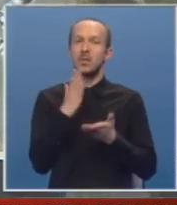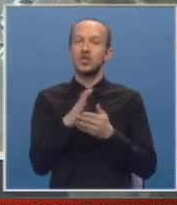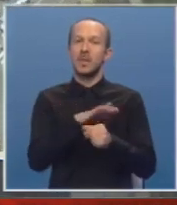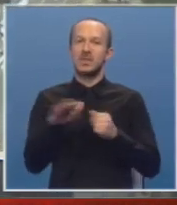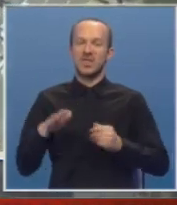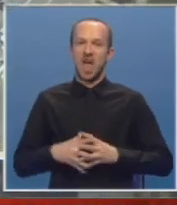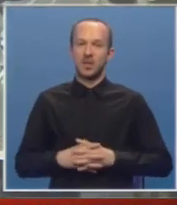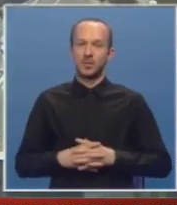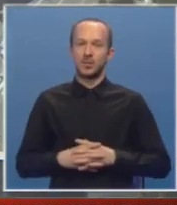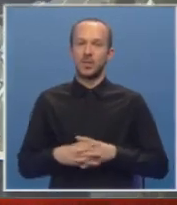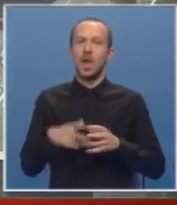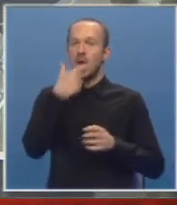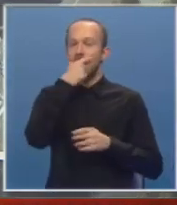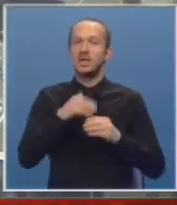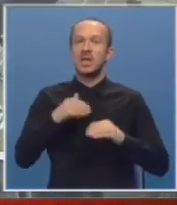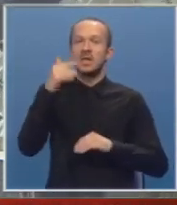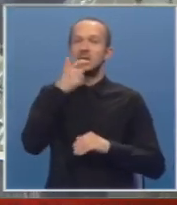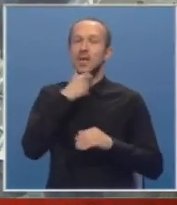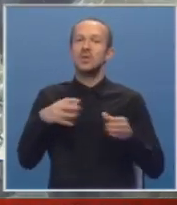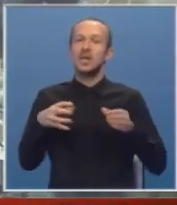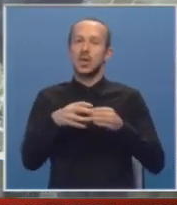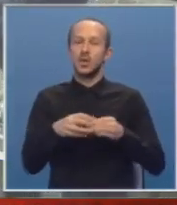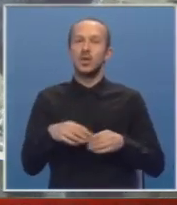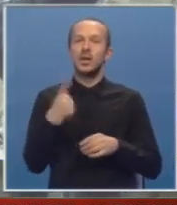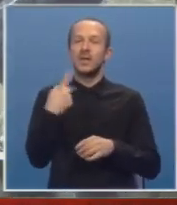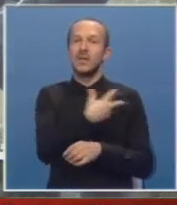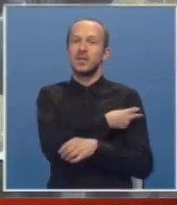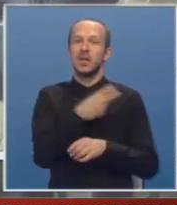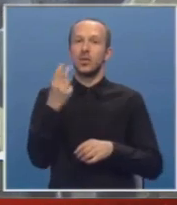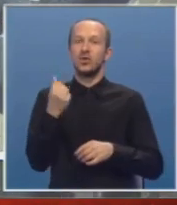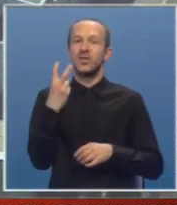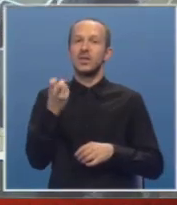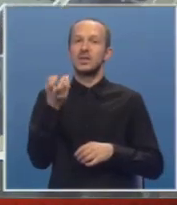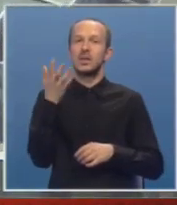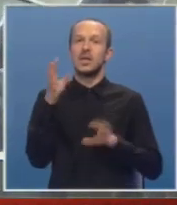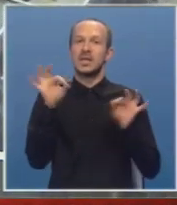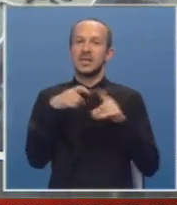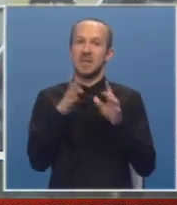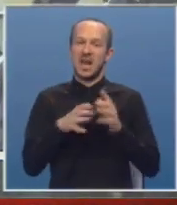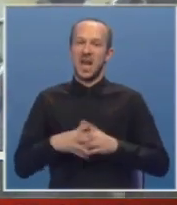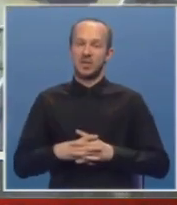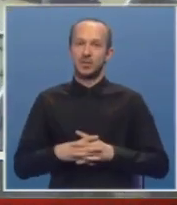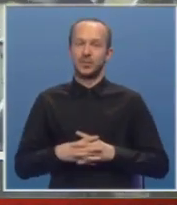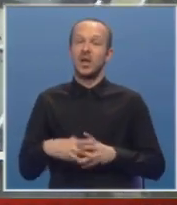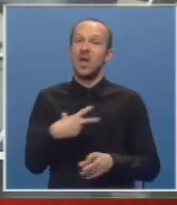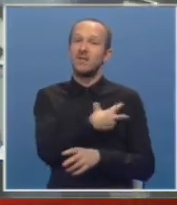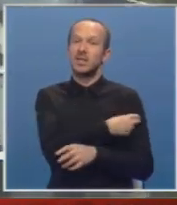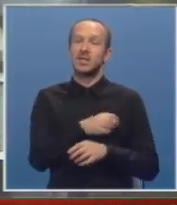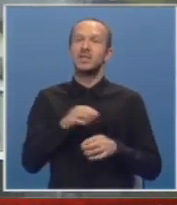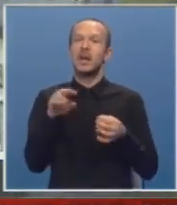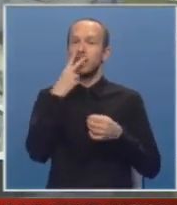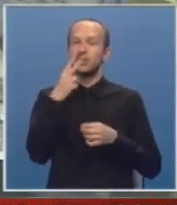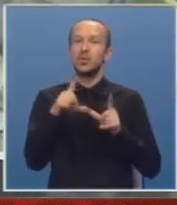biće besplatna. Za lica izvan ove starostne kategorije jedna doza će koštati 210 maraka. Vakcinacija je